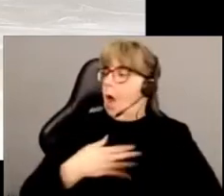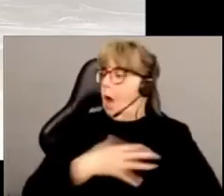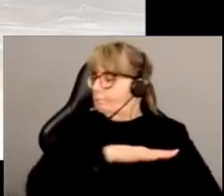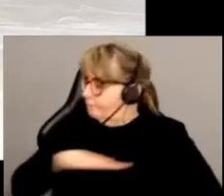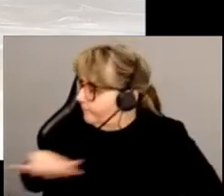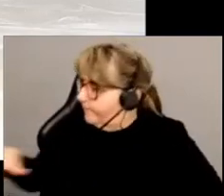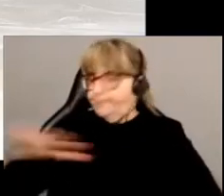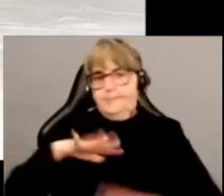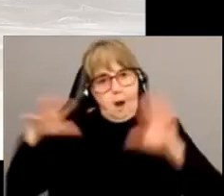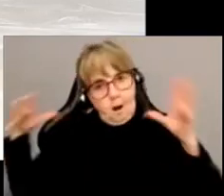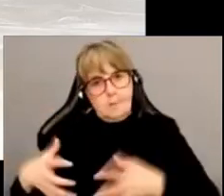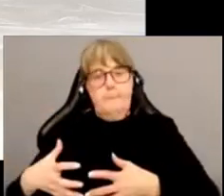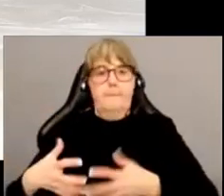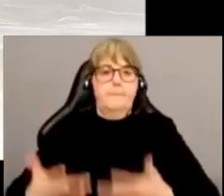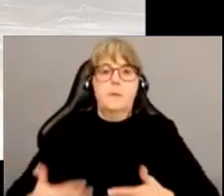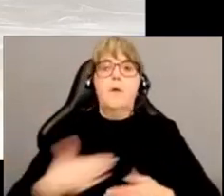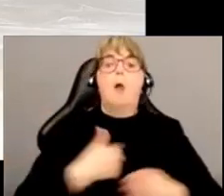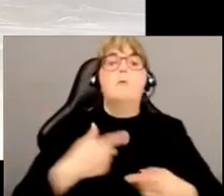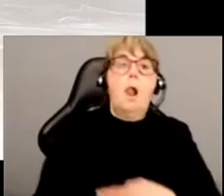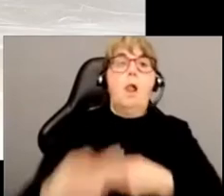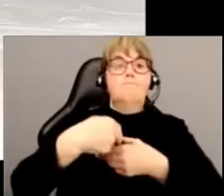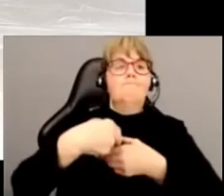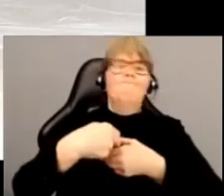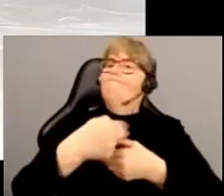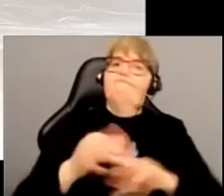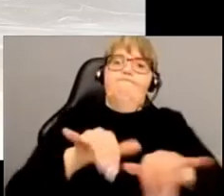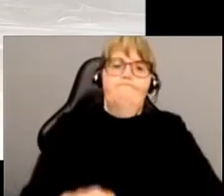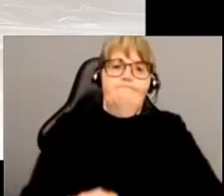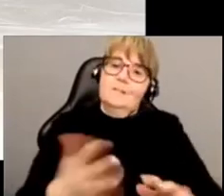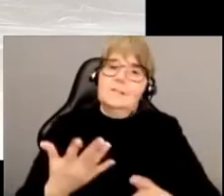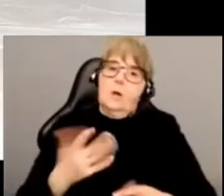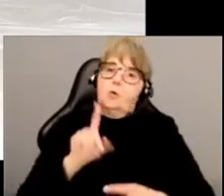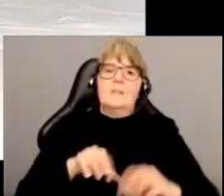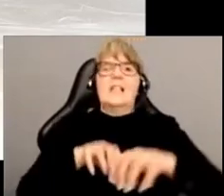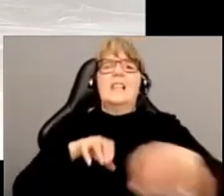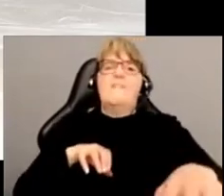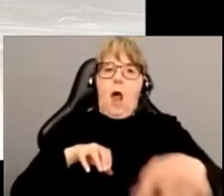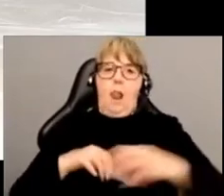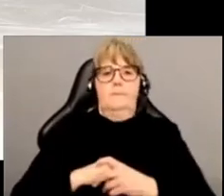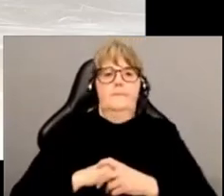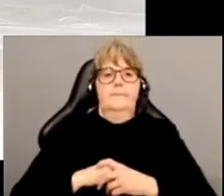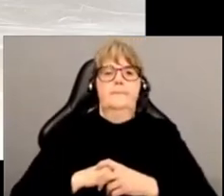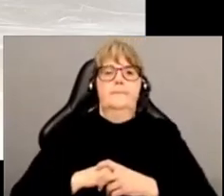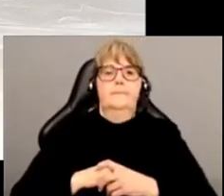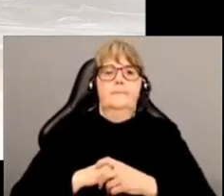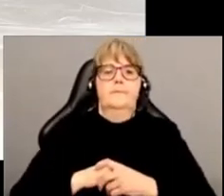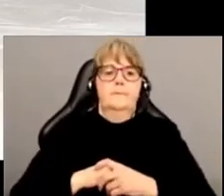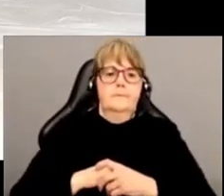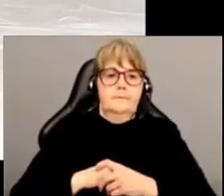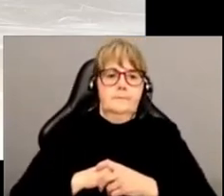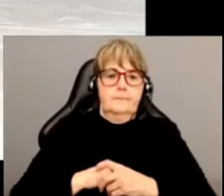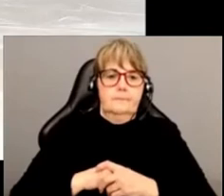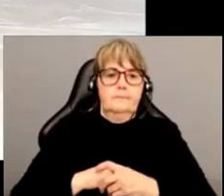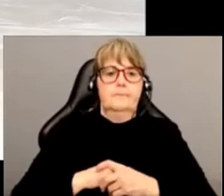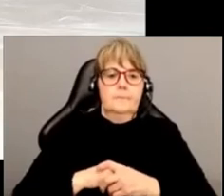humaine, c'est le cas d'aucun animal non humain, trivialement. Et puis ensuite, l